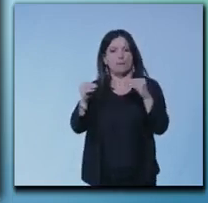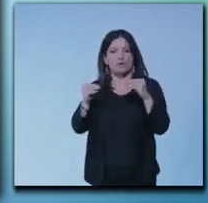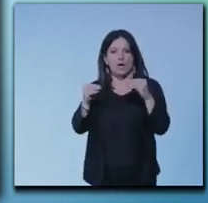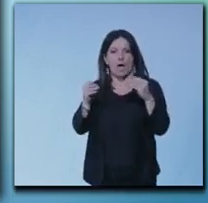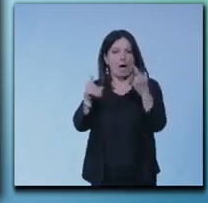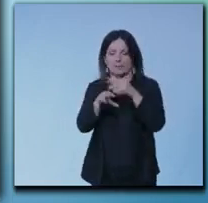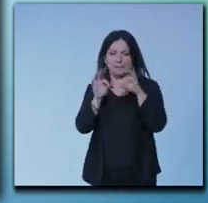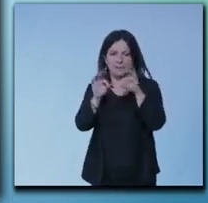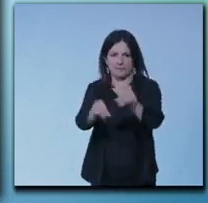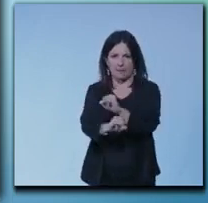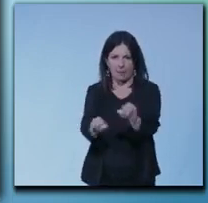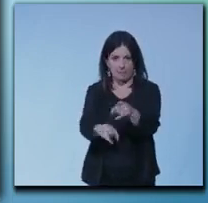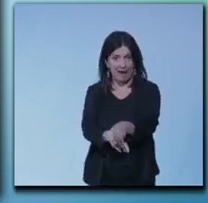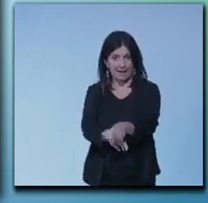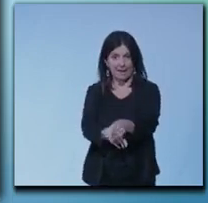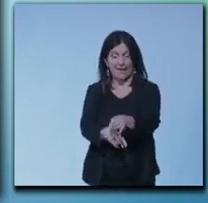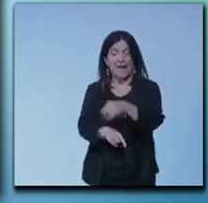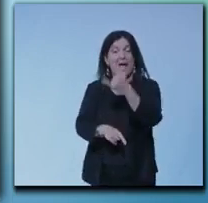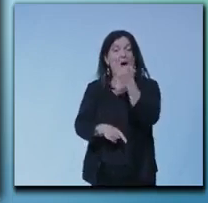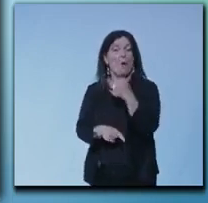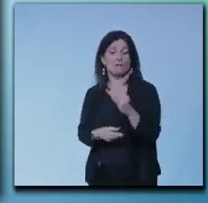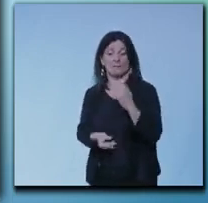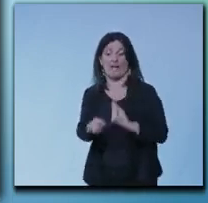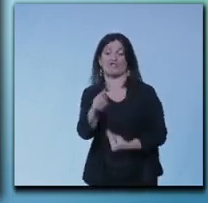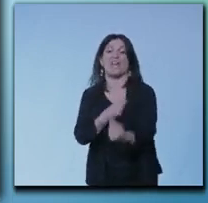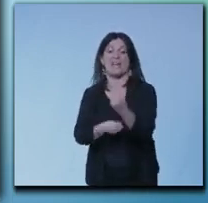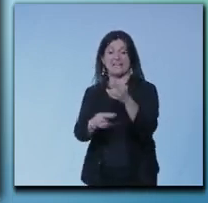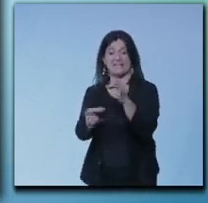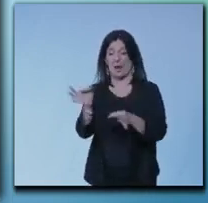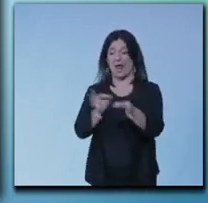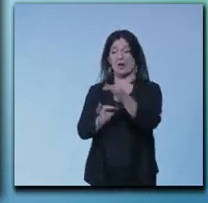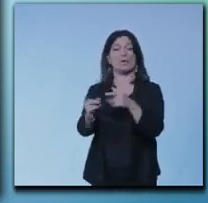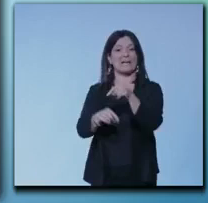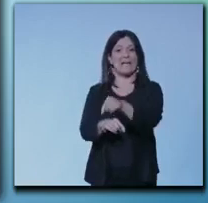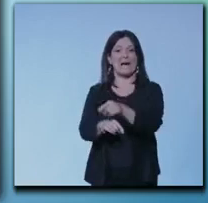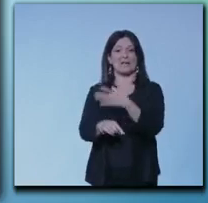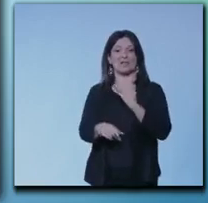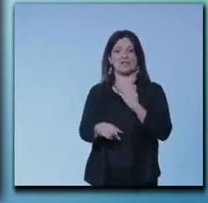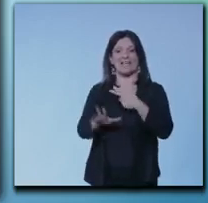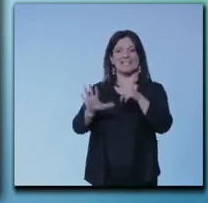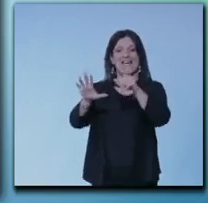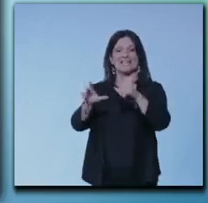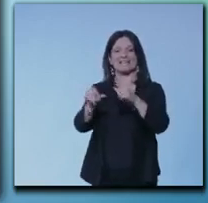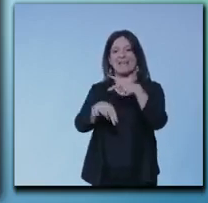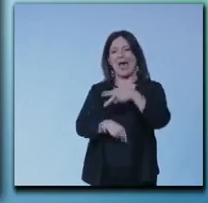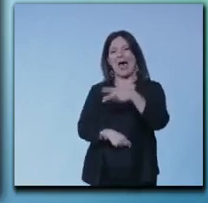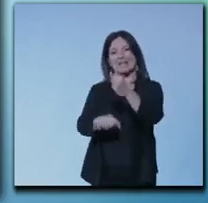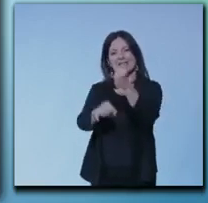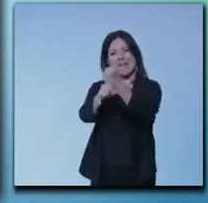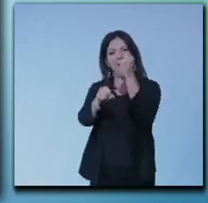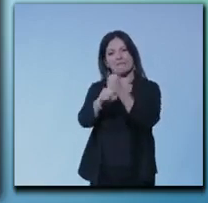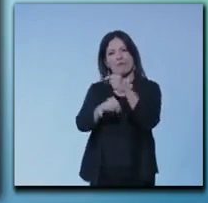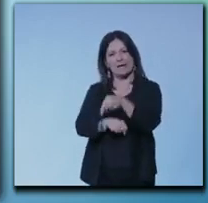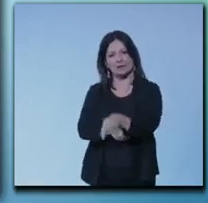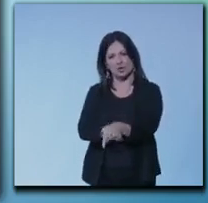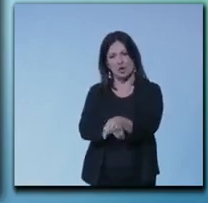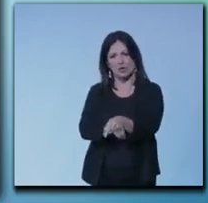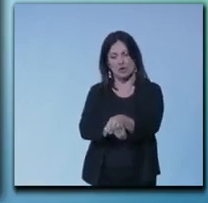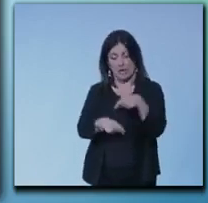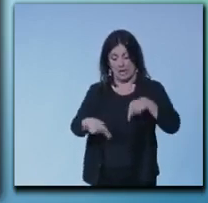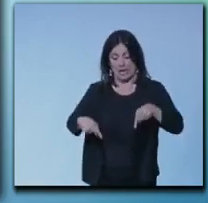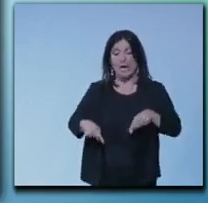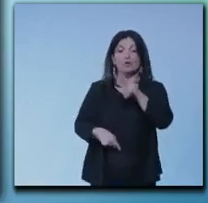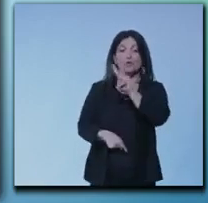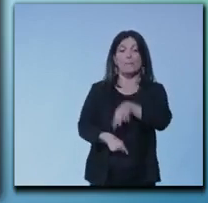modulare nucleare di ultima generazione prevedono sette anni di lavorazione quindi siamo nel 2022